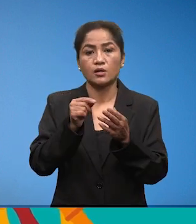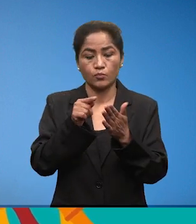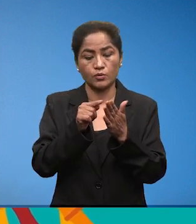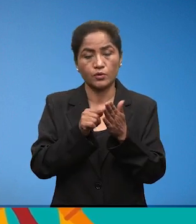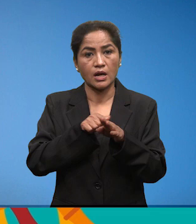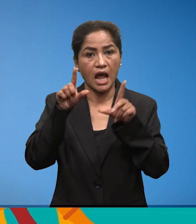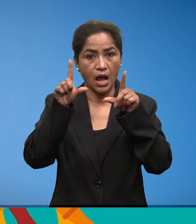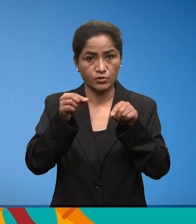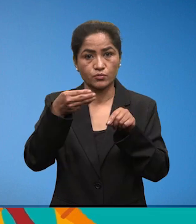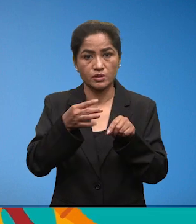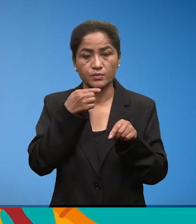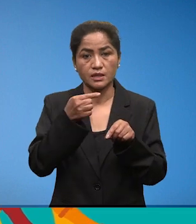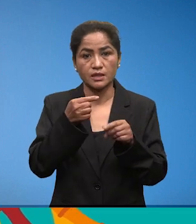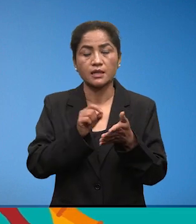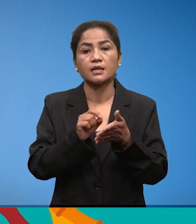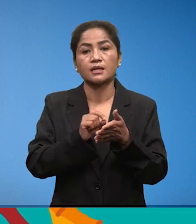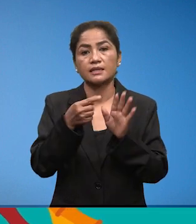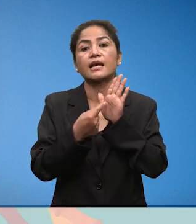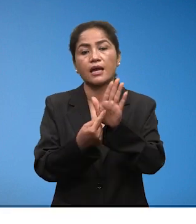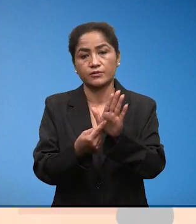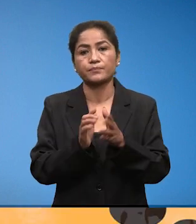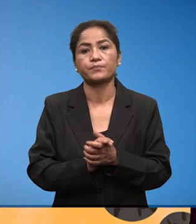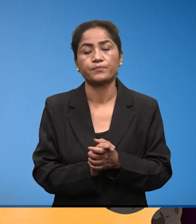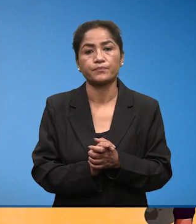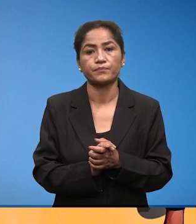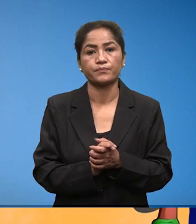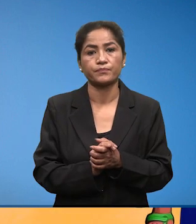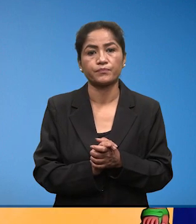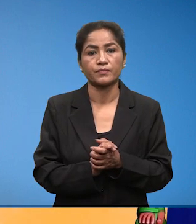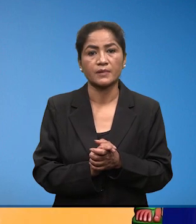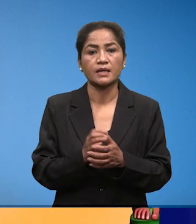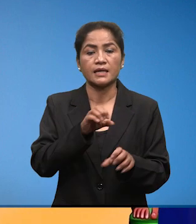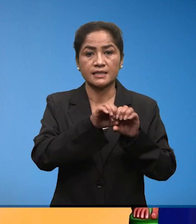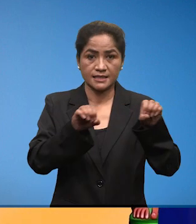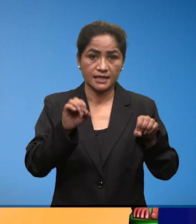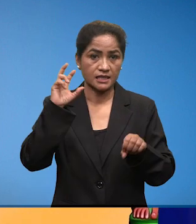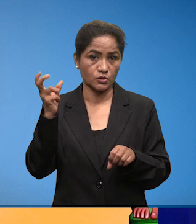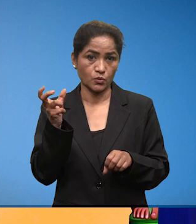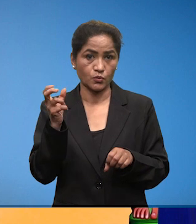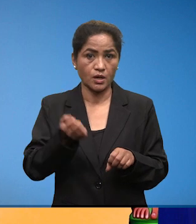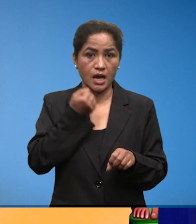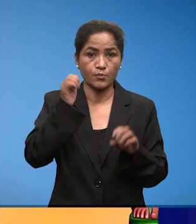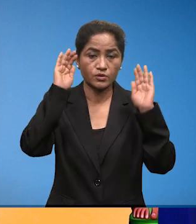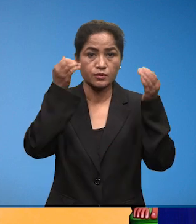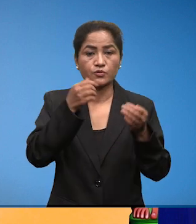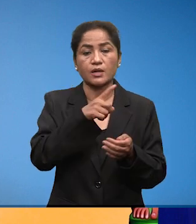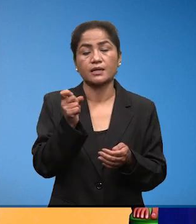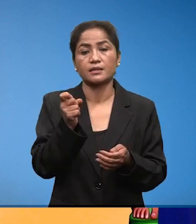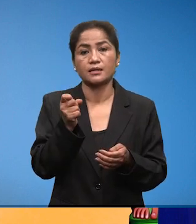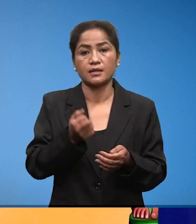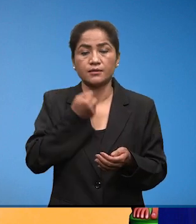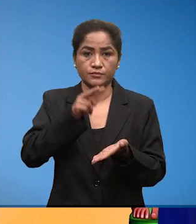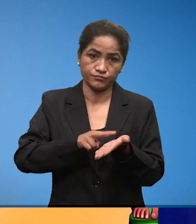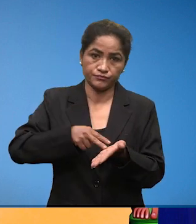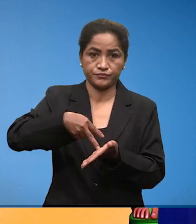आवशेक्तात हुन्छान देखाईएको छा। स्टिक्स अन्स टोर्न्स। आफ़े समरच्षिं हो लाइडी